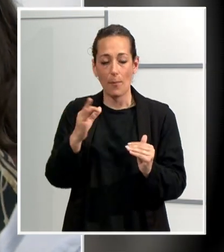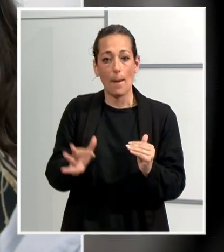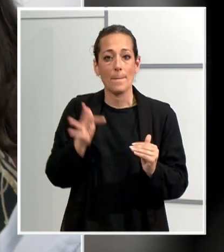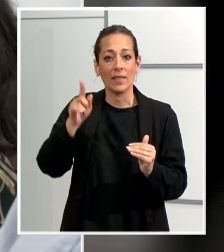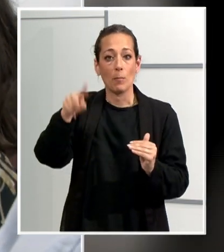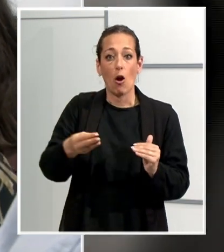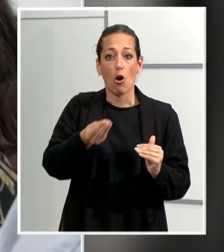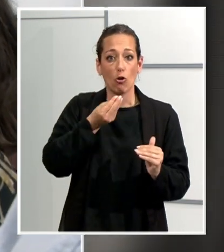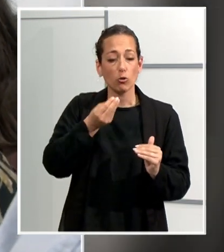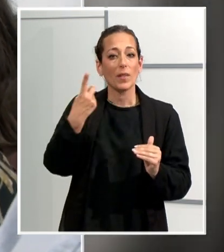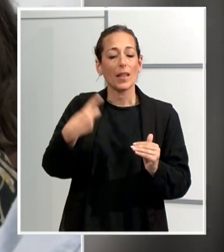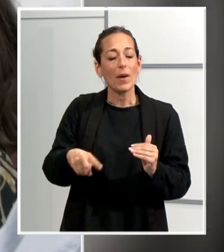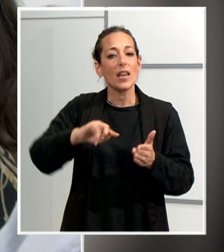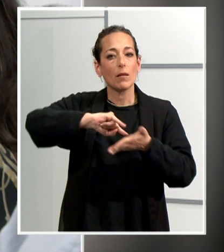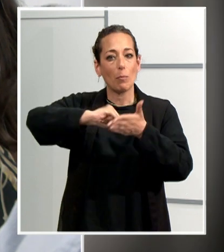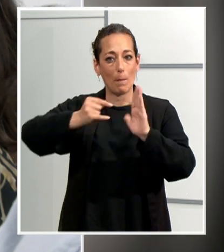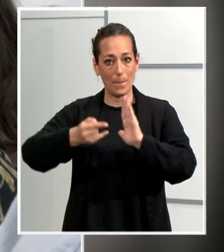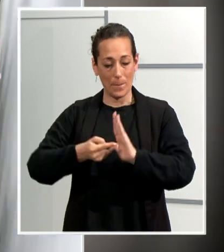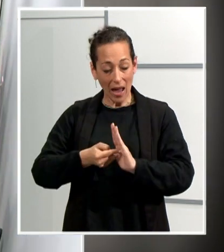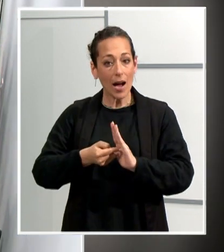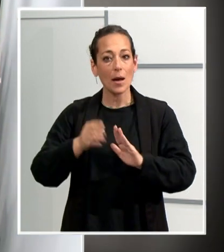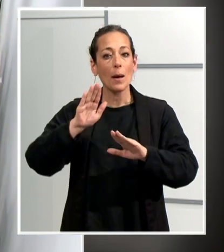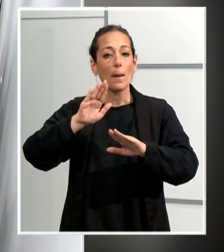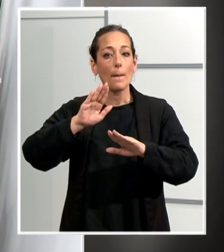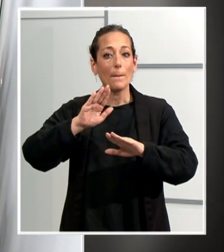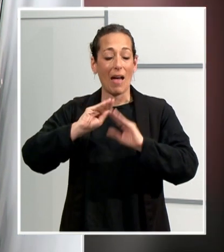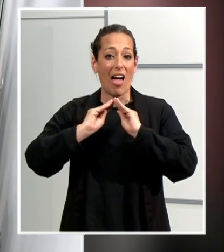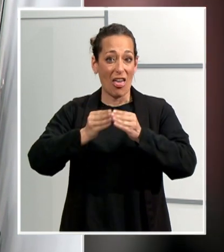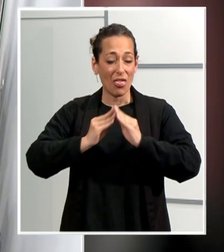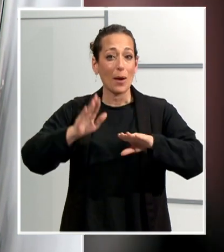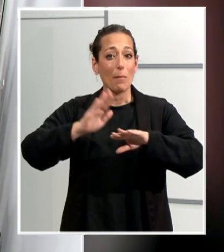a elaborar un pla d'ús eficient d'aigua que són analitzats per l'Ajuntament.